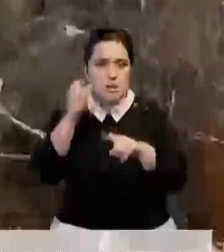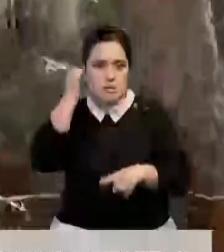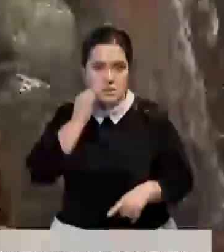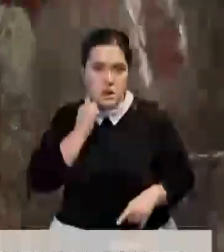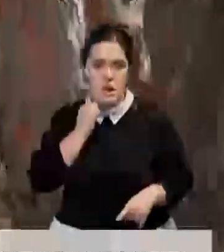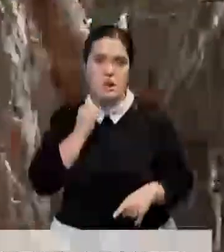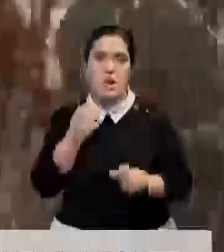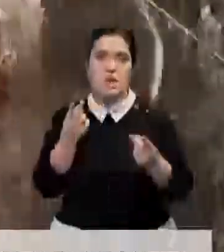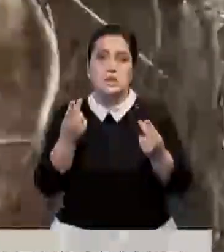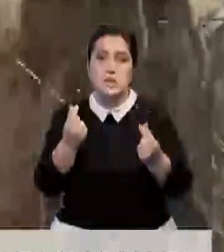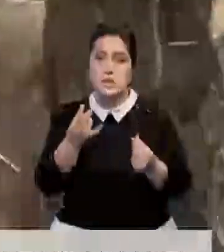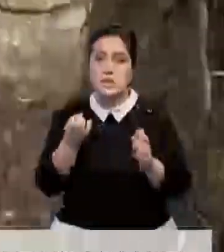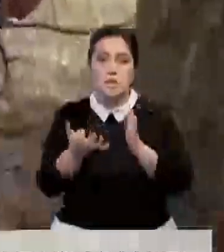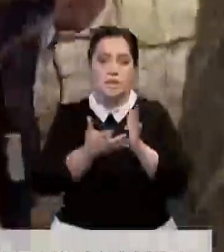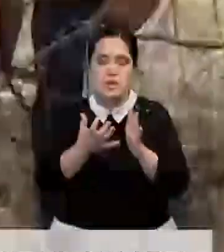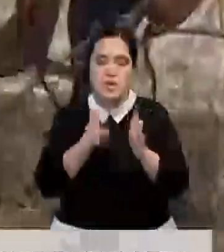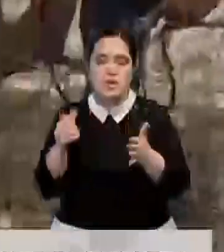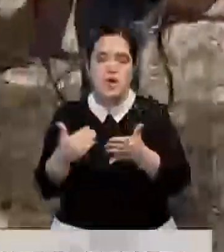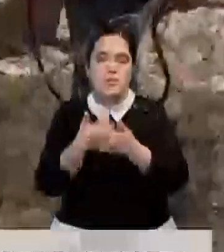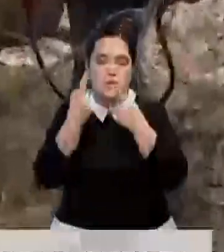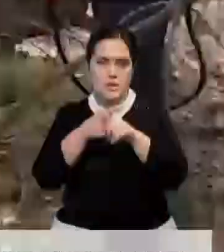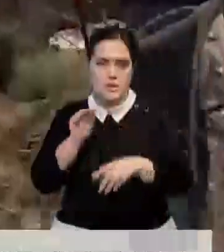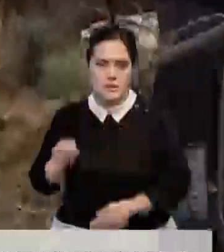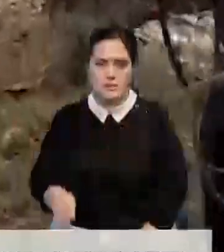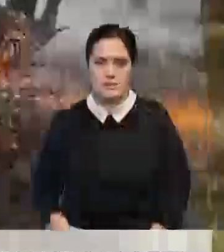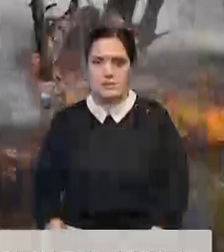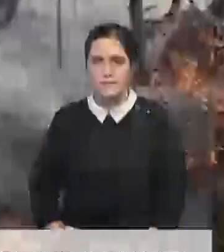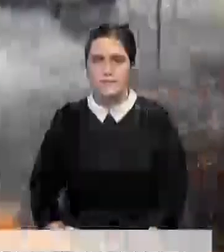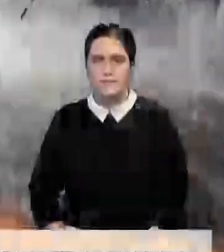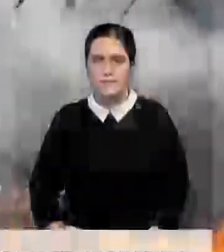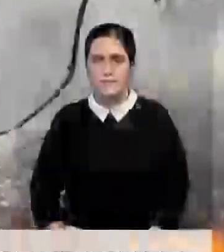-технического обеспечения. Денег не хватает на обновление техники.